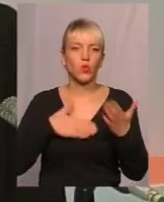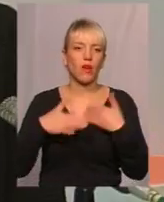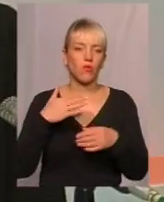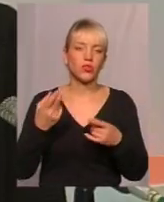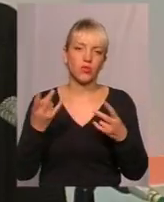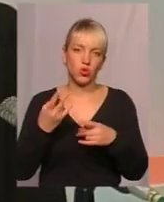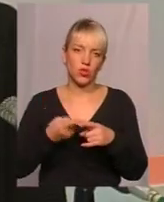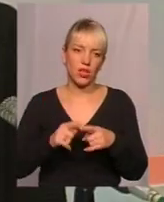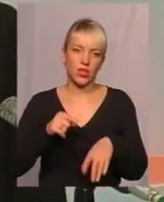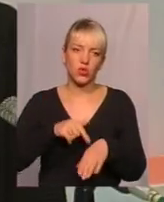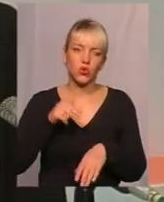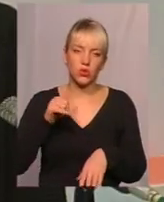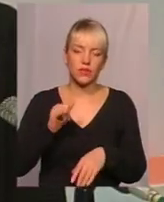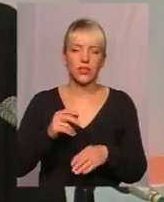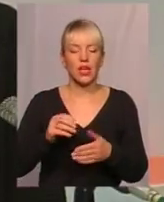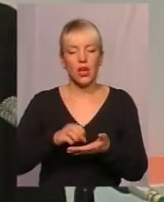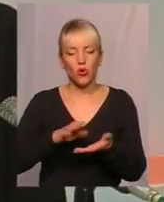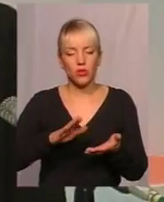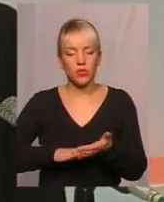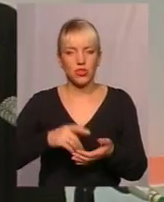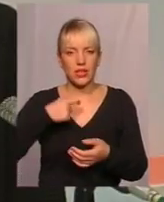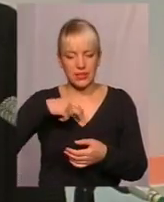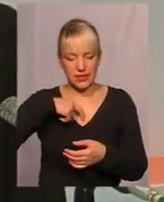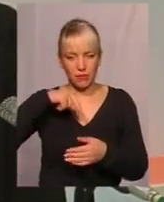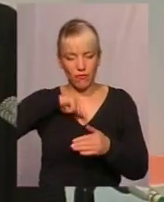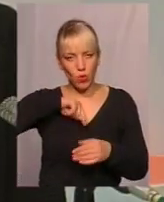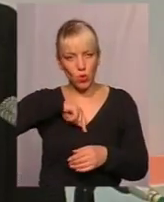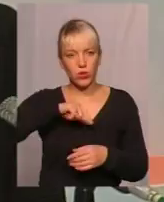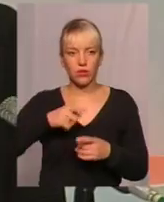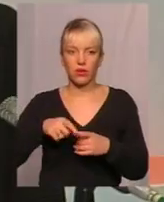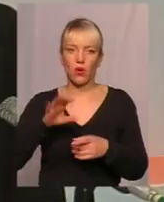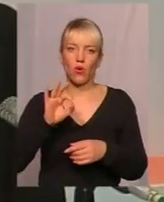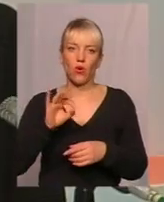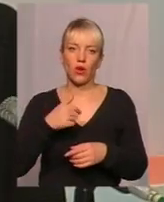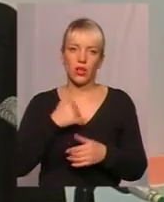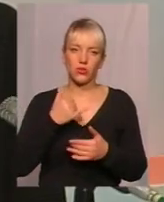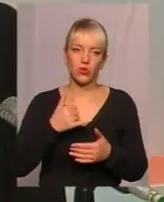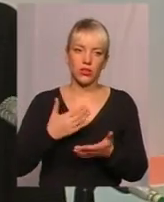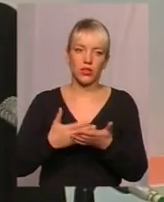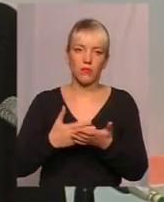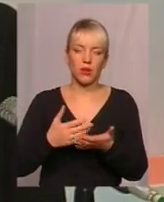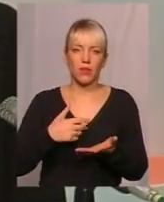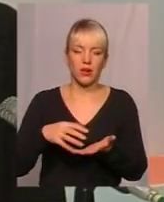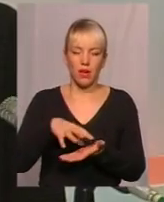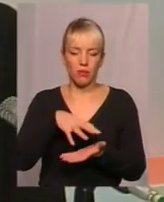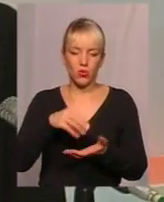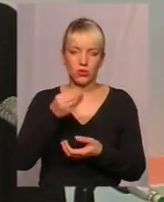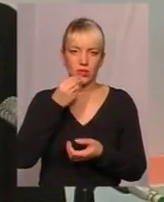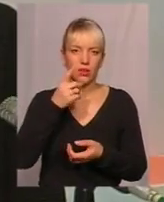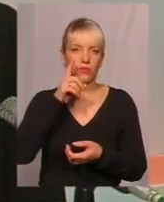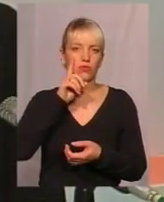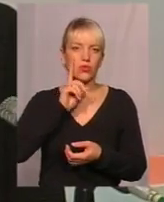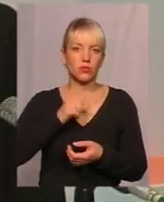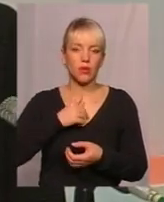почувствувати і отмечати себе так внутренне, що я сьогодні съєла пирожне лимонне і от цього я получила удовольствие.